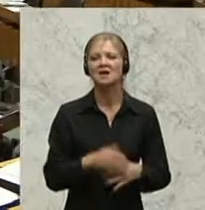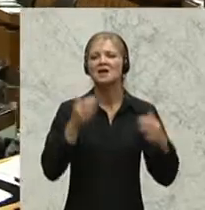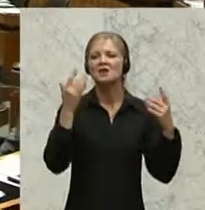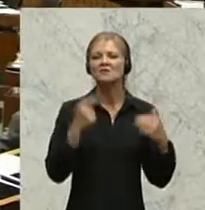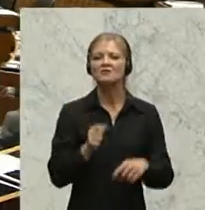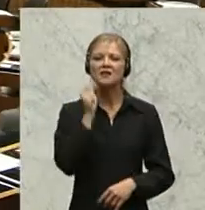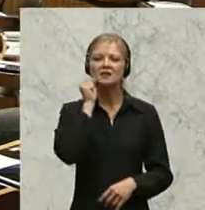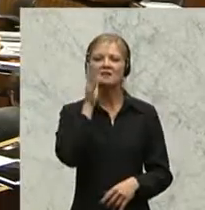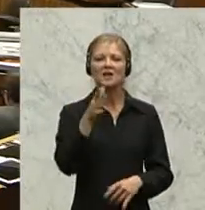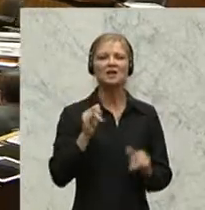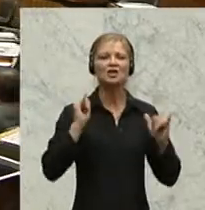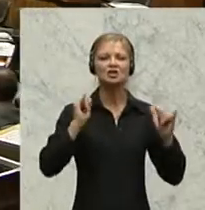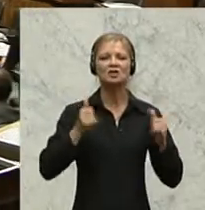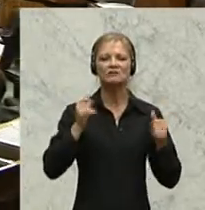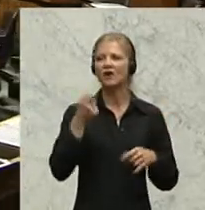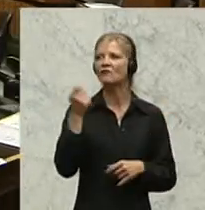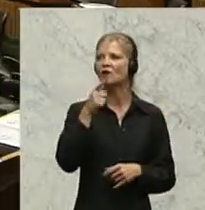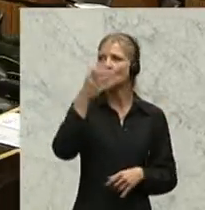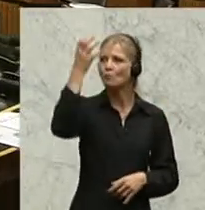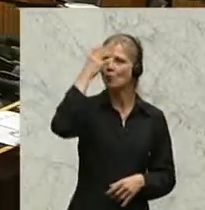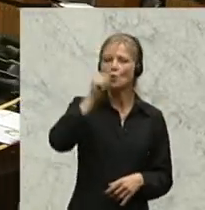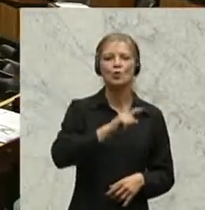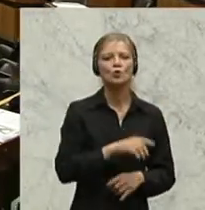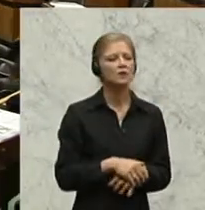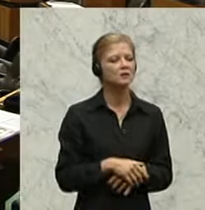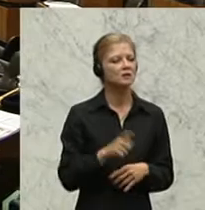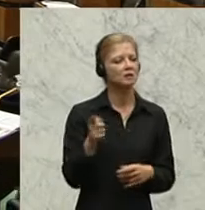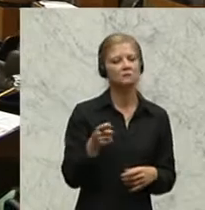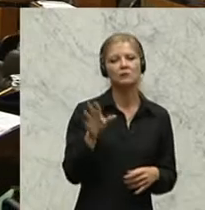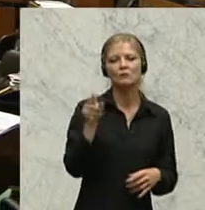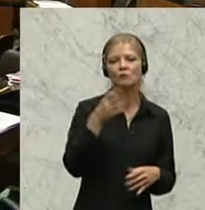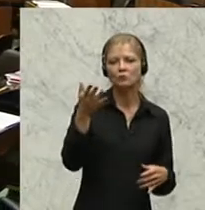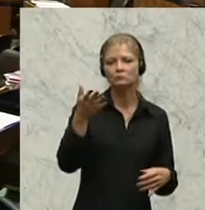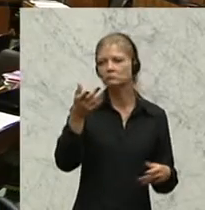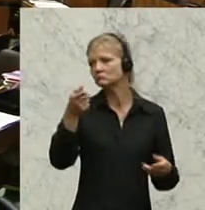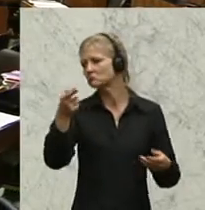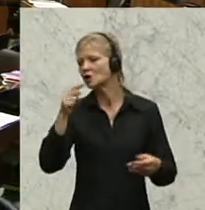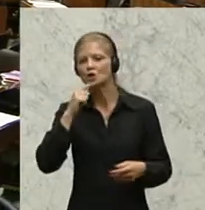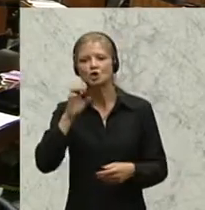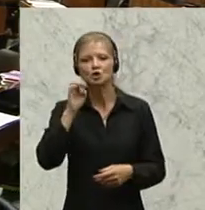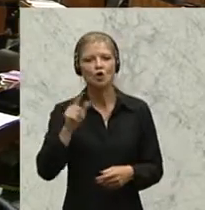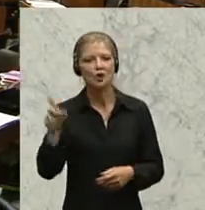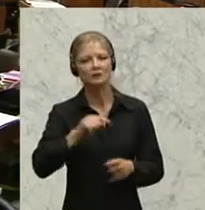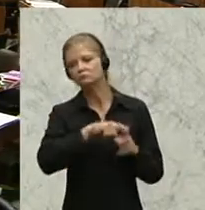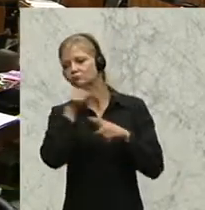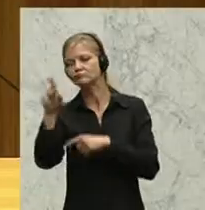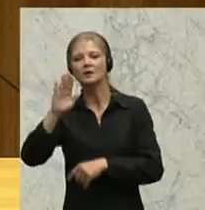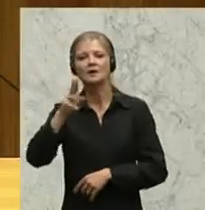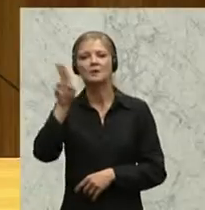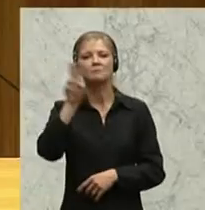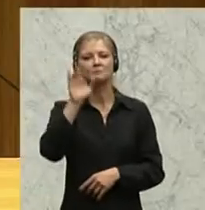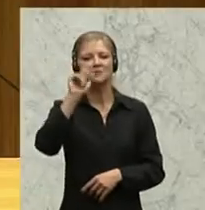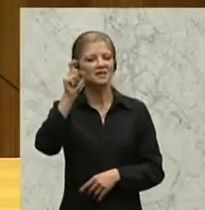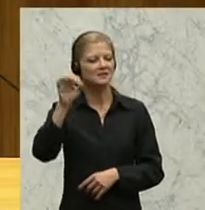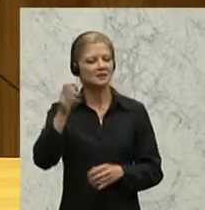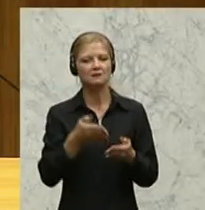BZÖ, Gerhard Huber ist am Wort. Ins Brixental, ich glaube, dass das Tausende sein, aber wie viele Tausende werden wegen